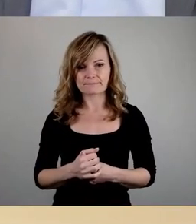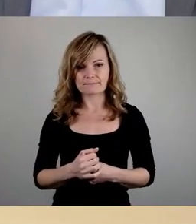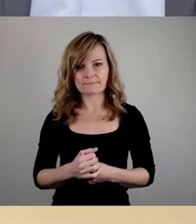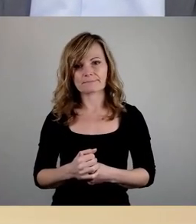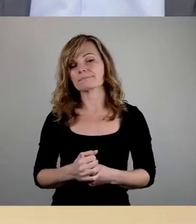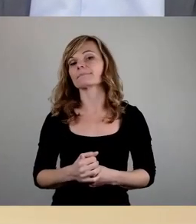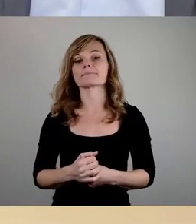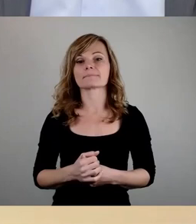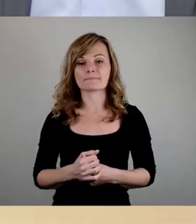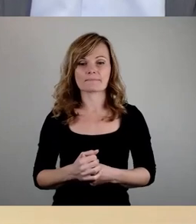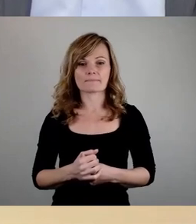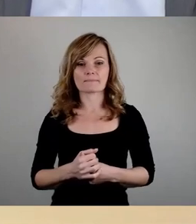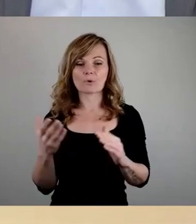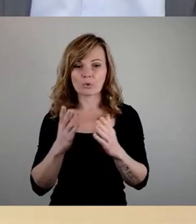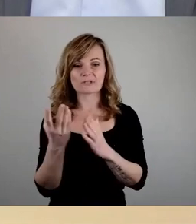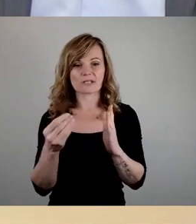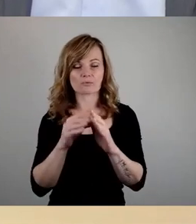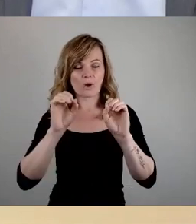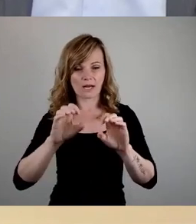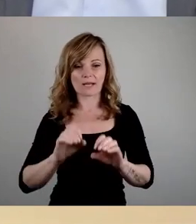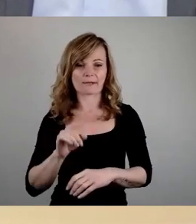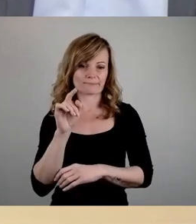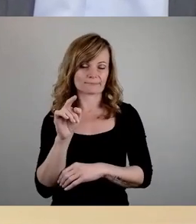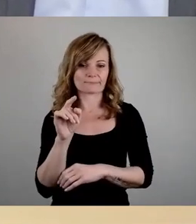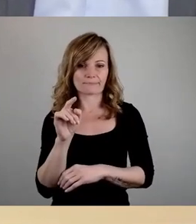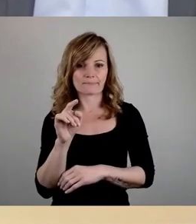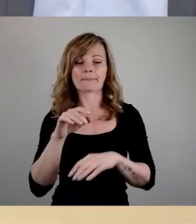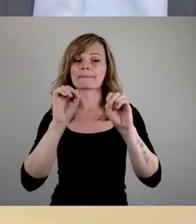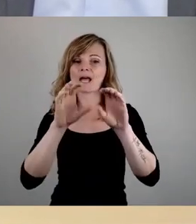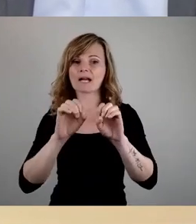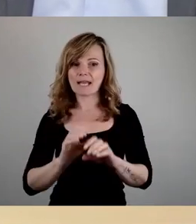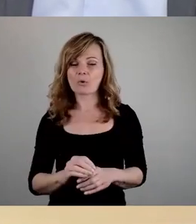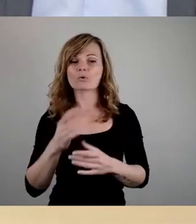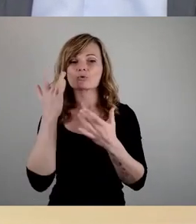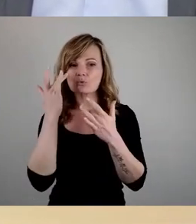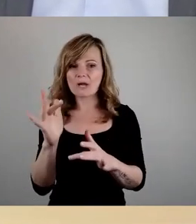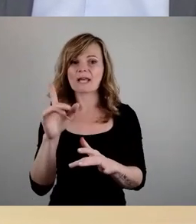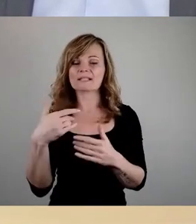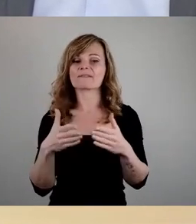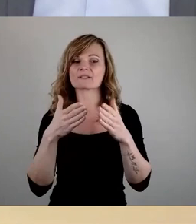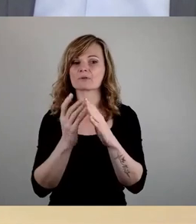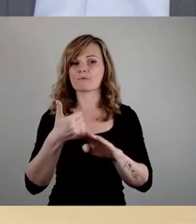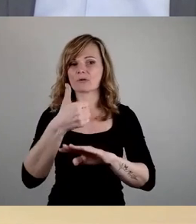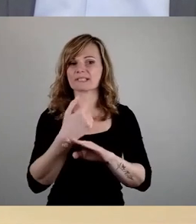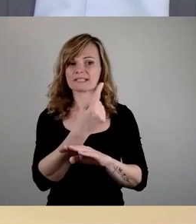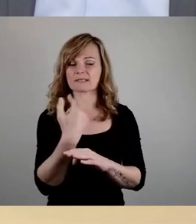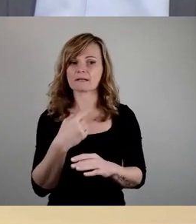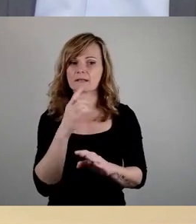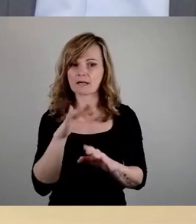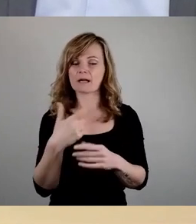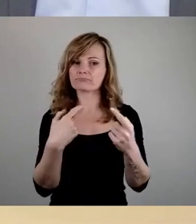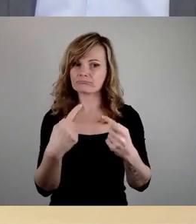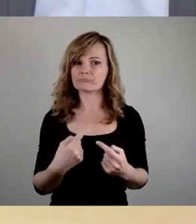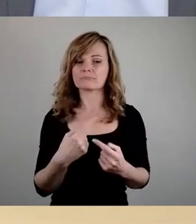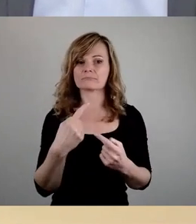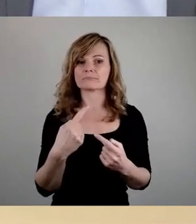Da will ich auch nochmal dazu erklären, ich habe die Erklärung ausdrücklich zugelassen als Fraktionsvorsitzender, dass ich da entsprechend hier zu äußere und halte